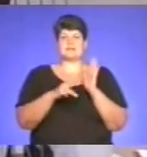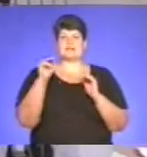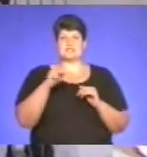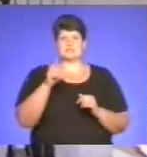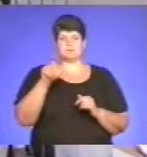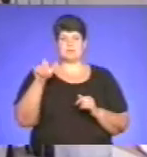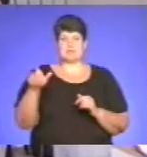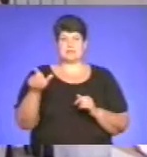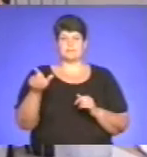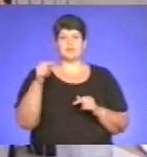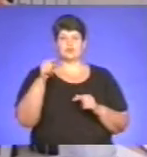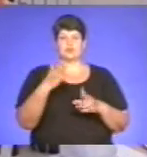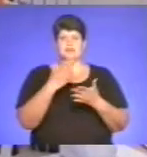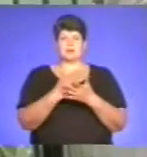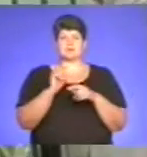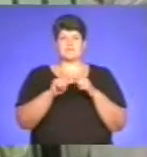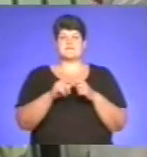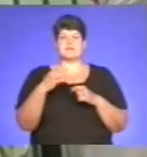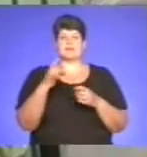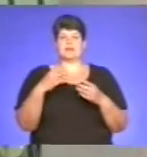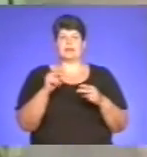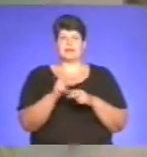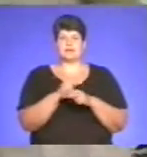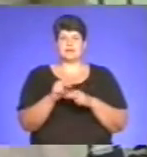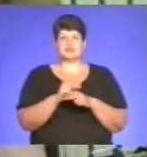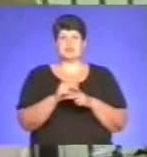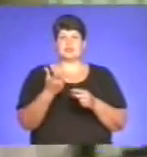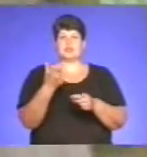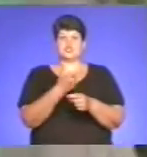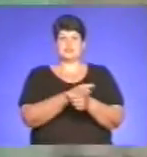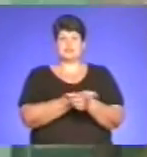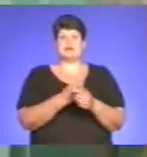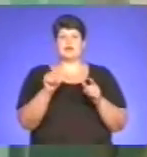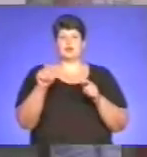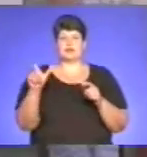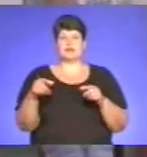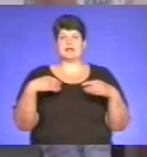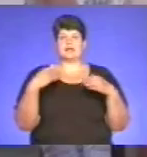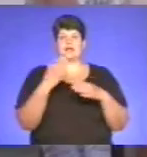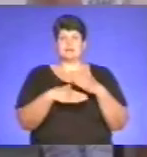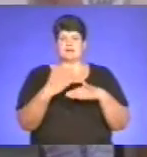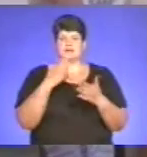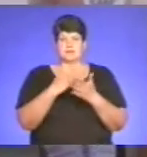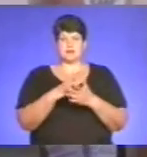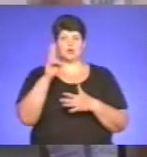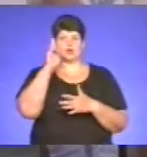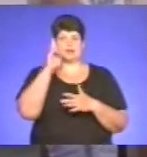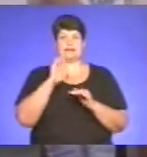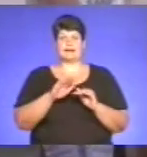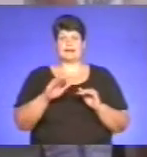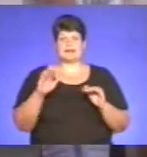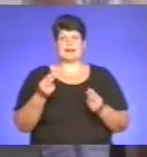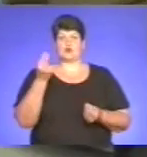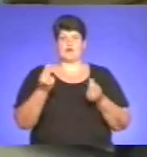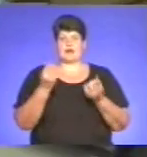пацієнтів. Тут і маніпуляційний, фізіотерапевтичний та кабінет для щеплень. Для людей з обмеженими можливостями облаштований туалет для дітей і грова